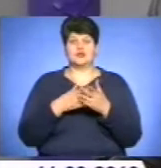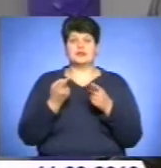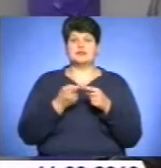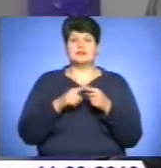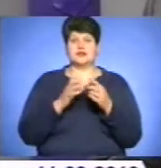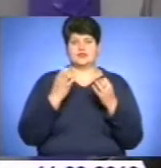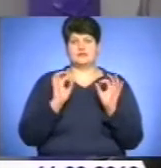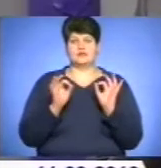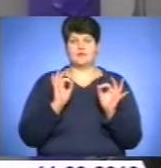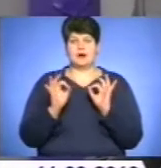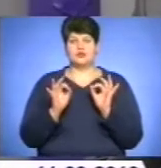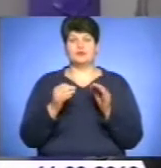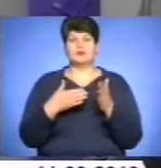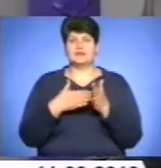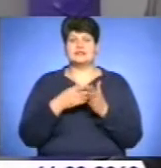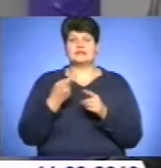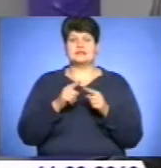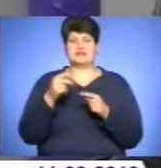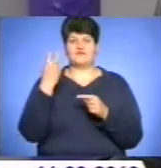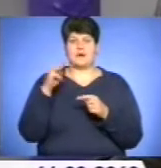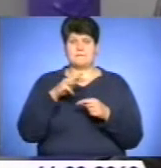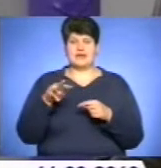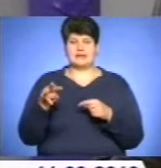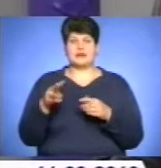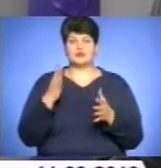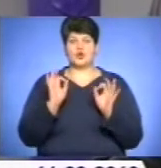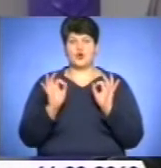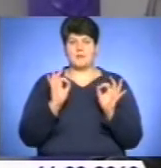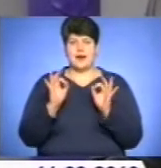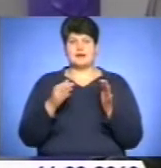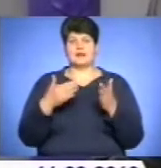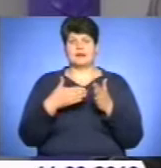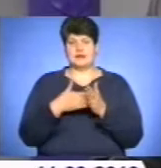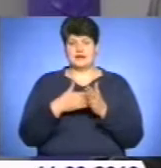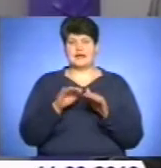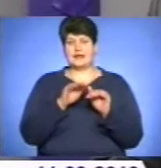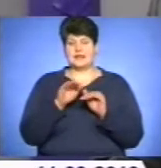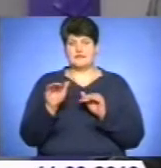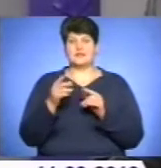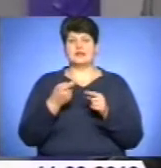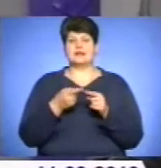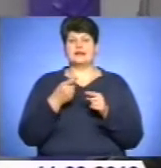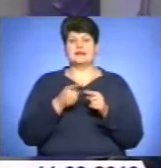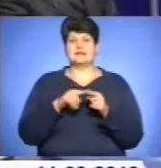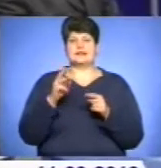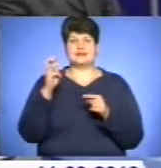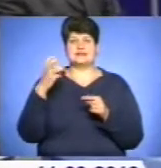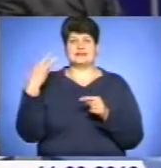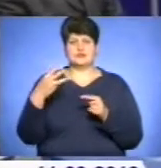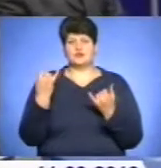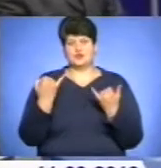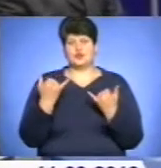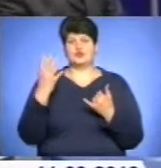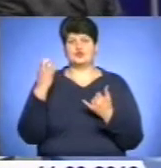451 сантиметрів, якщо нормальний рівень у нас до проходження паводкових літ був 330, то сьогодні 450,